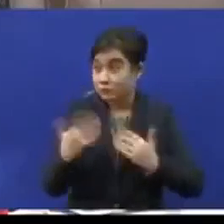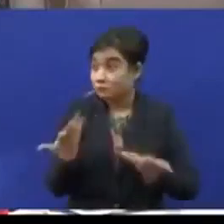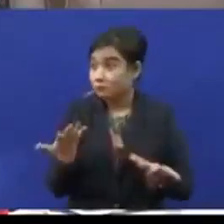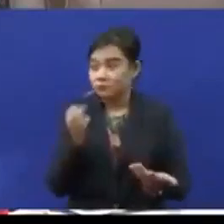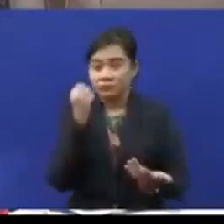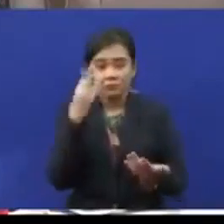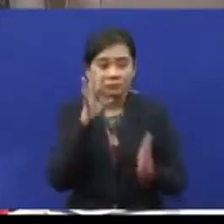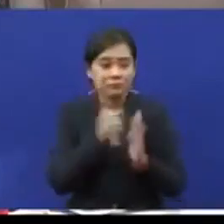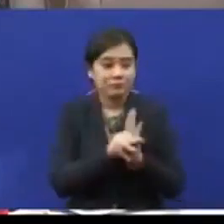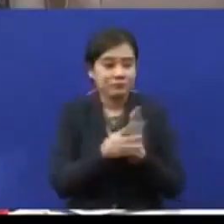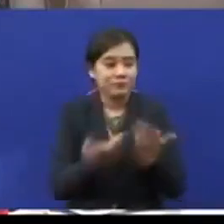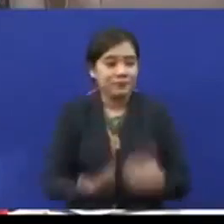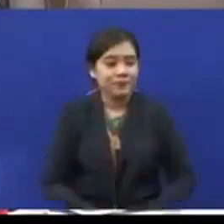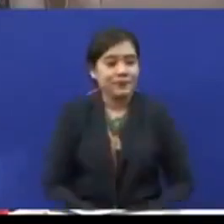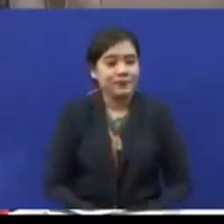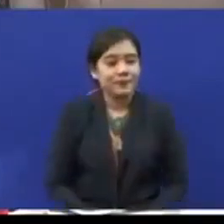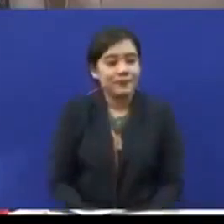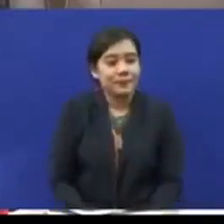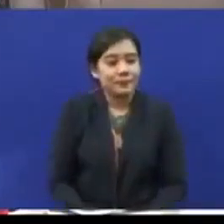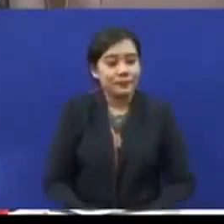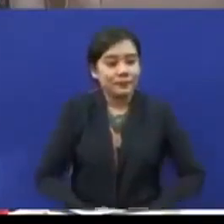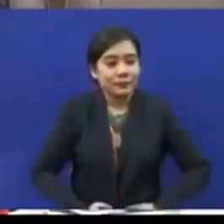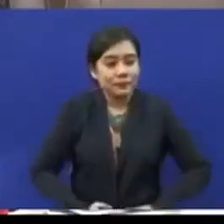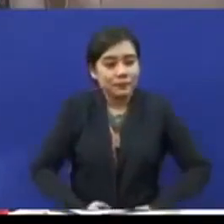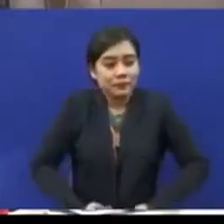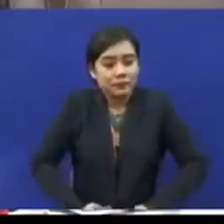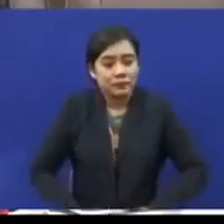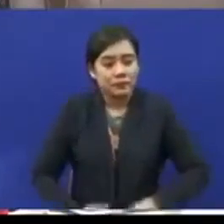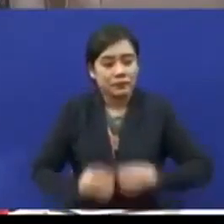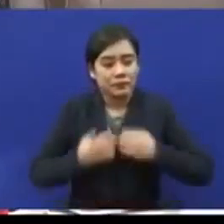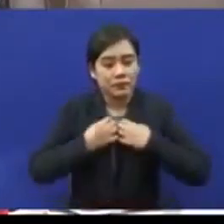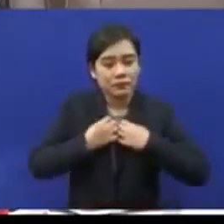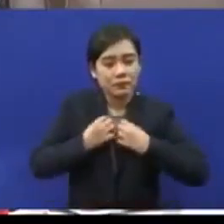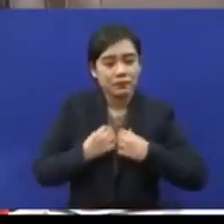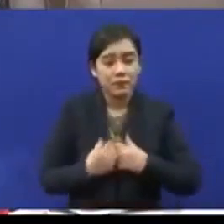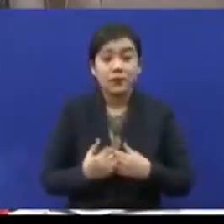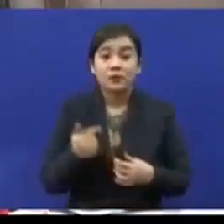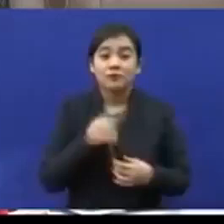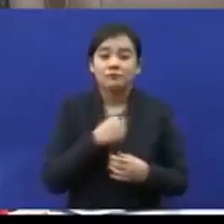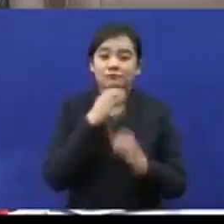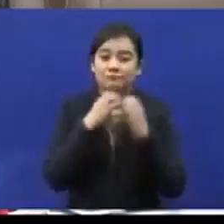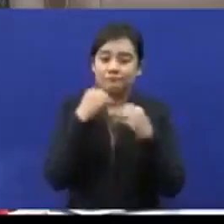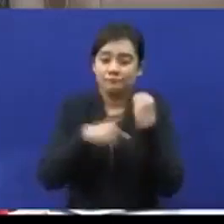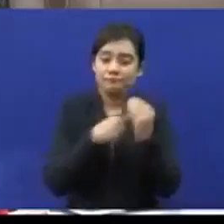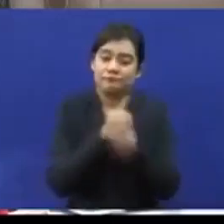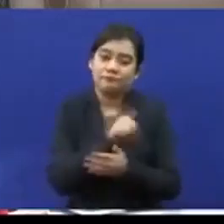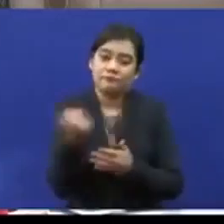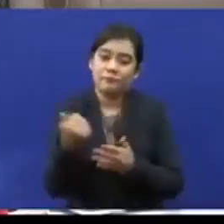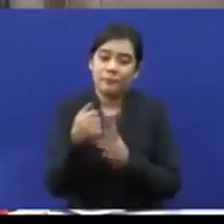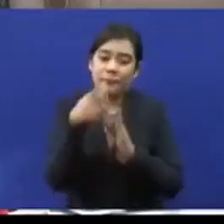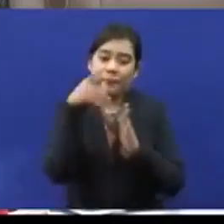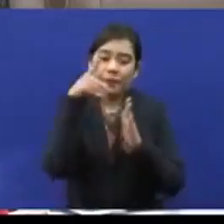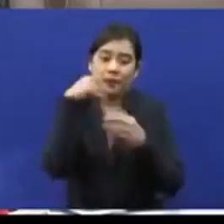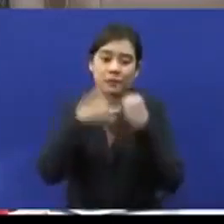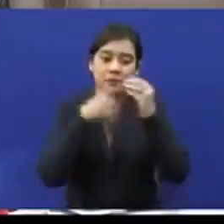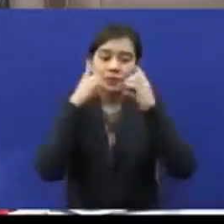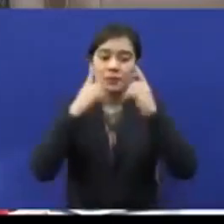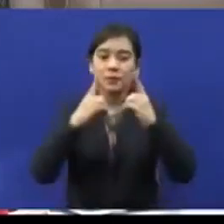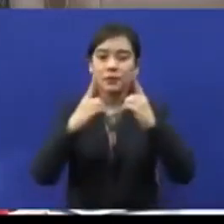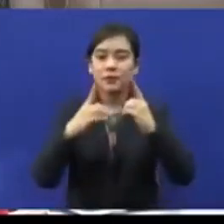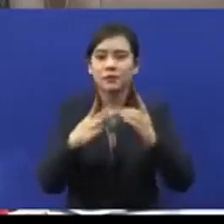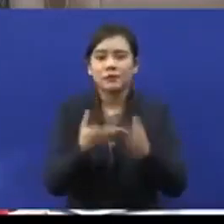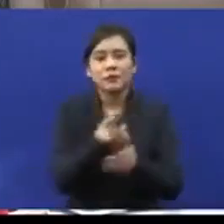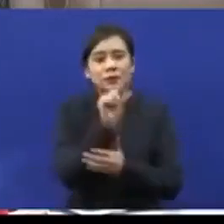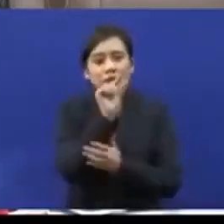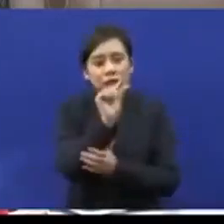saya ingin memangkitkan perkara yang lain juga tentang pendidikan iaitu sebenarnya dengan